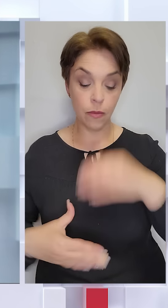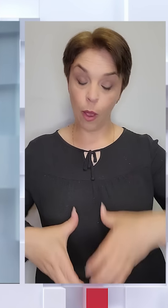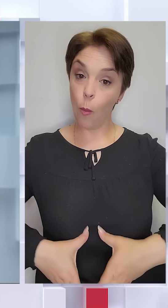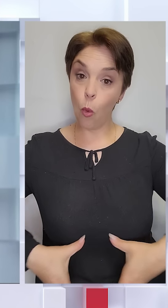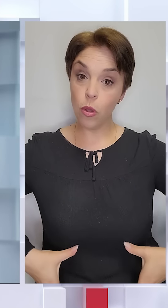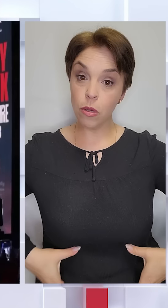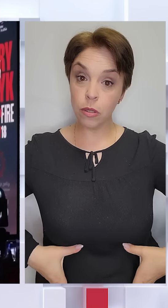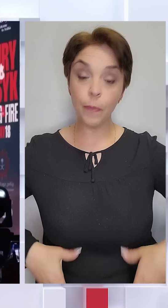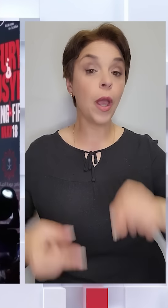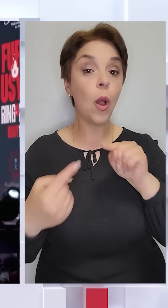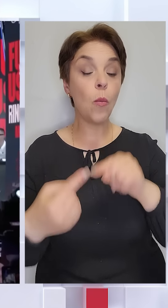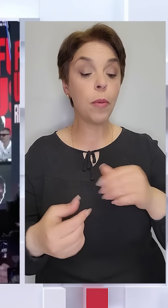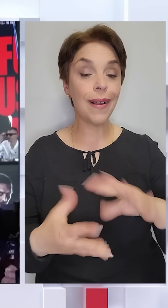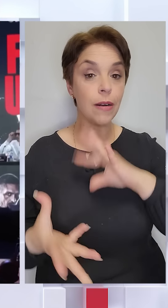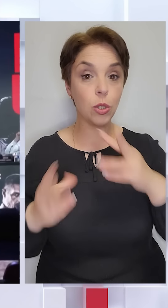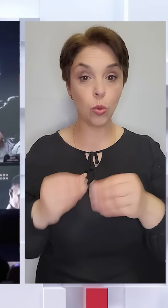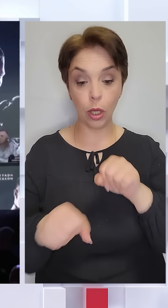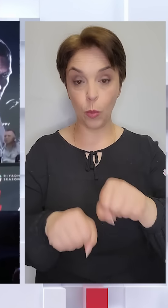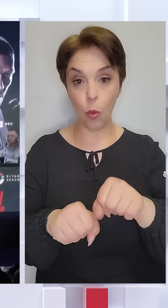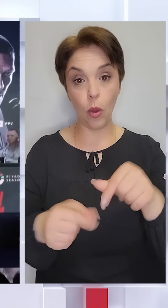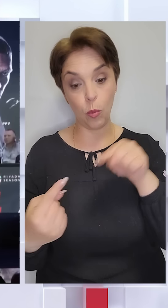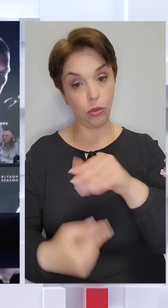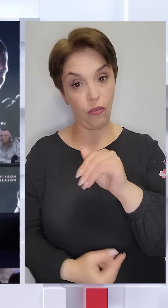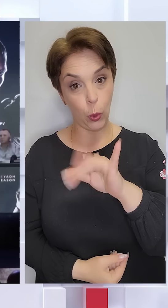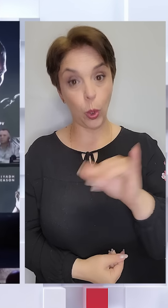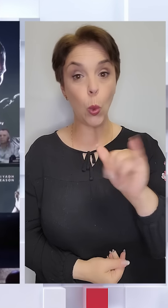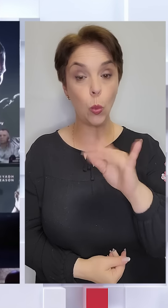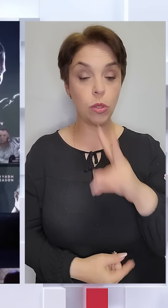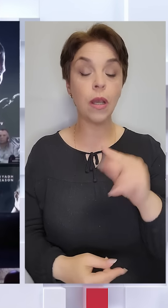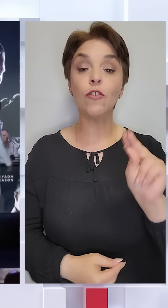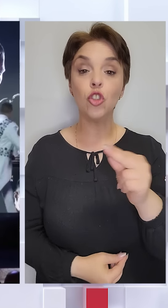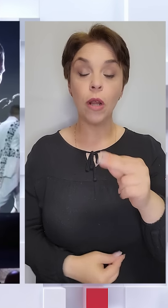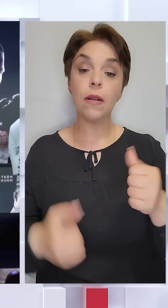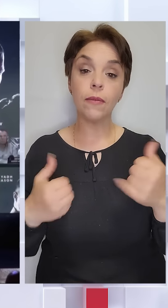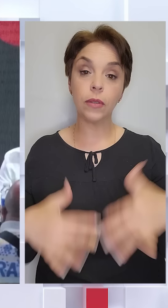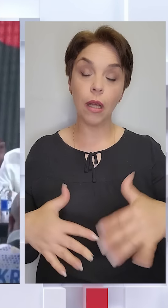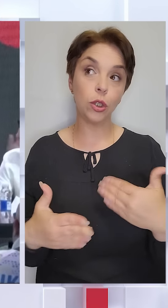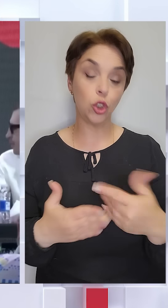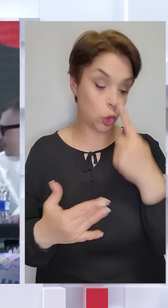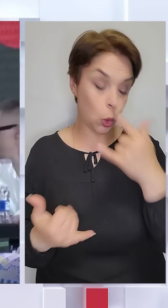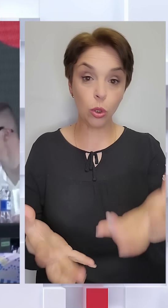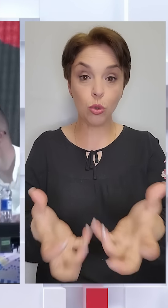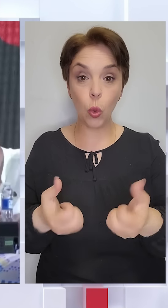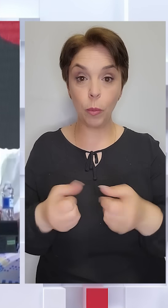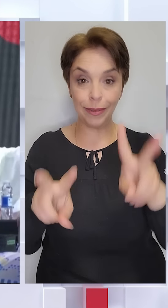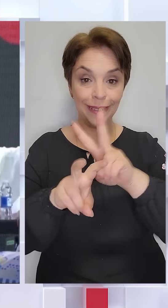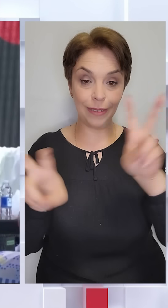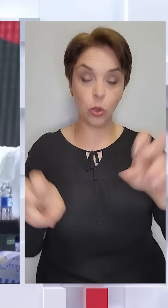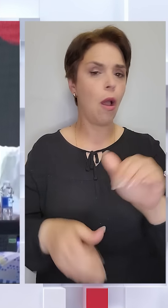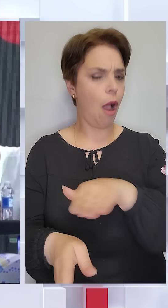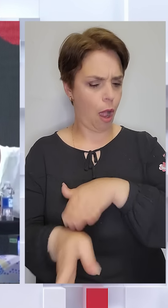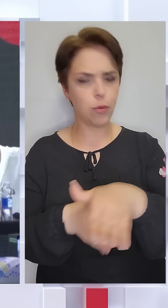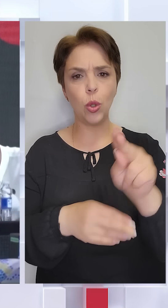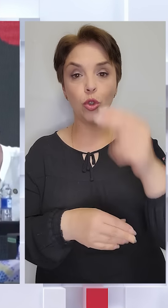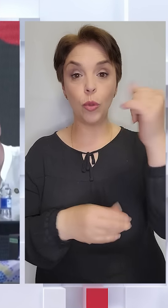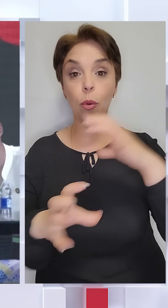Попри результат бою проти британця Тайсона Ф'юрі, Олександр Усик у червні втратить щойно здобутий титул абсолютного чемпіона світу.